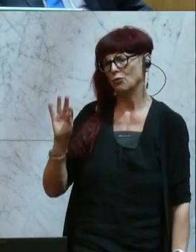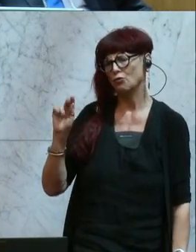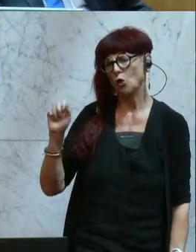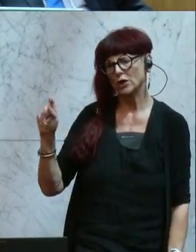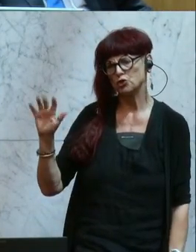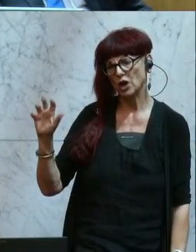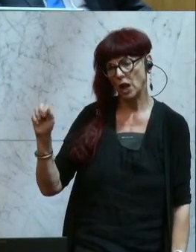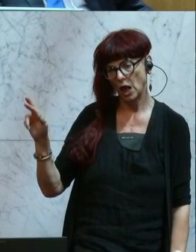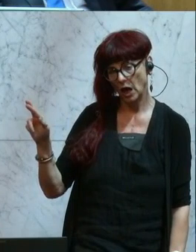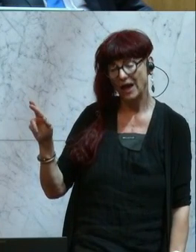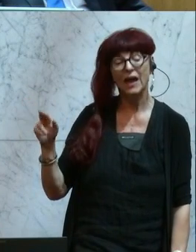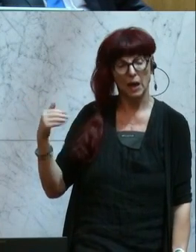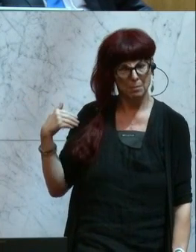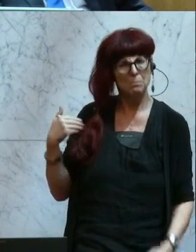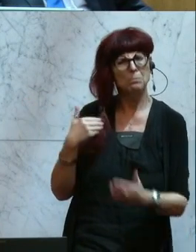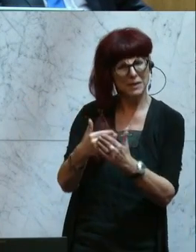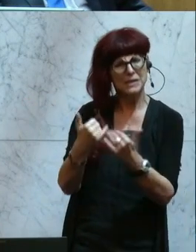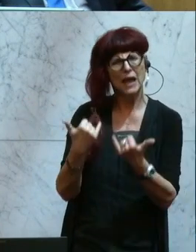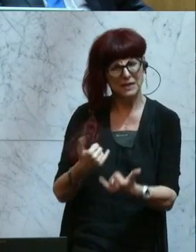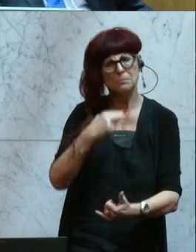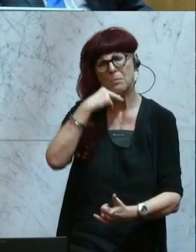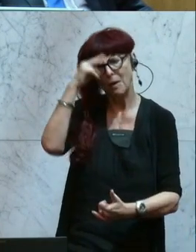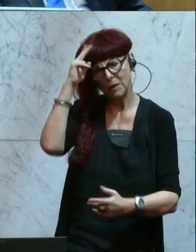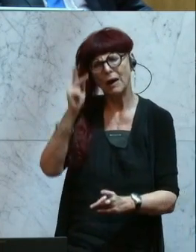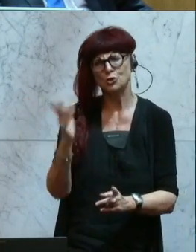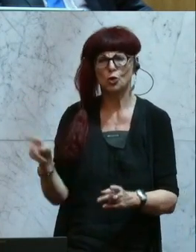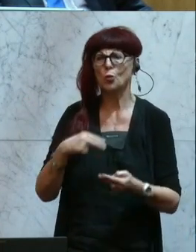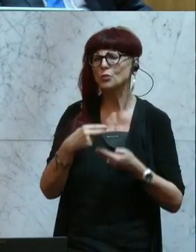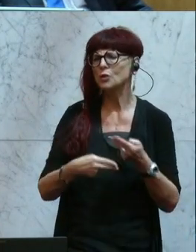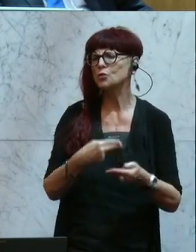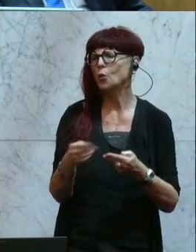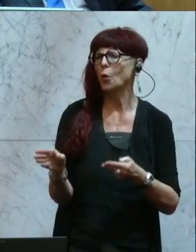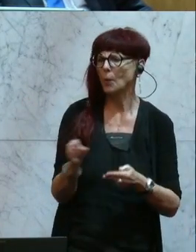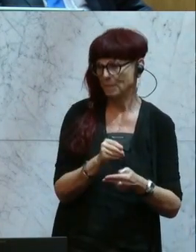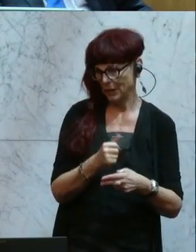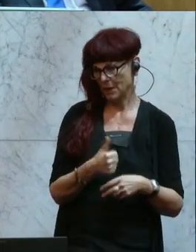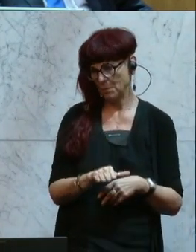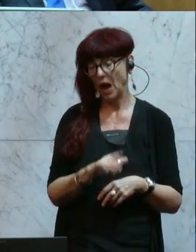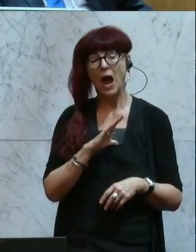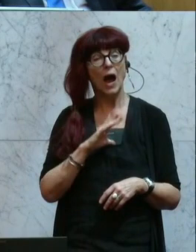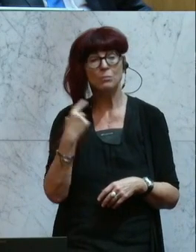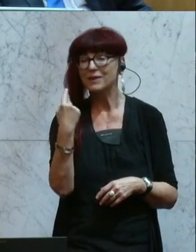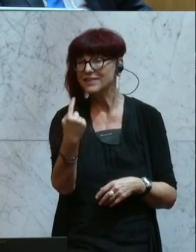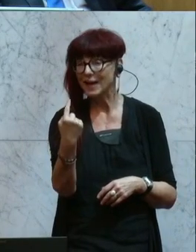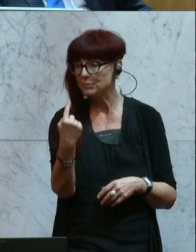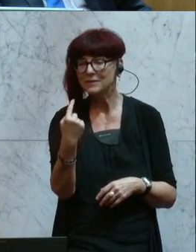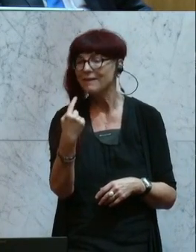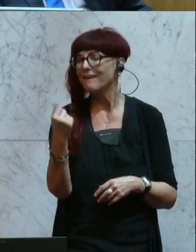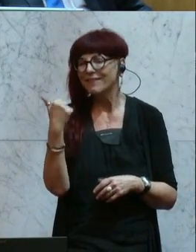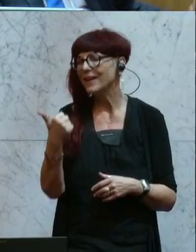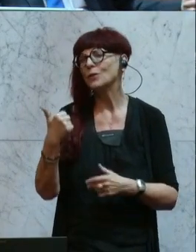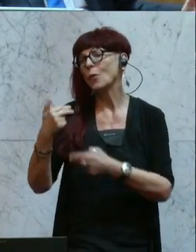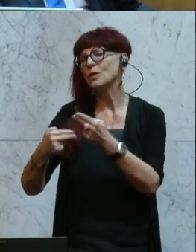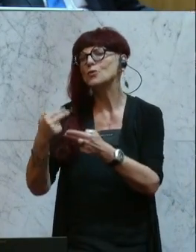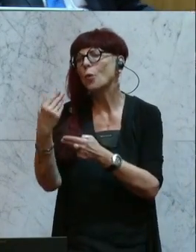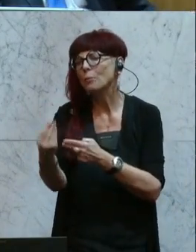konnten Väter mitgehen zur Untersuchung. Allein, sie wurden nicht untersucht. Sie haben zugeschaut. Sie haben